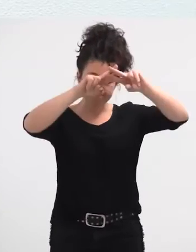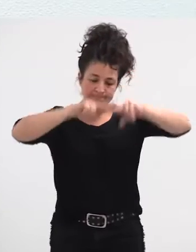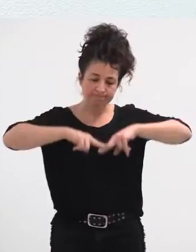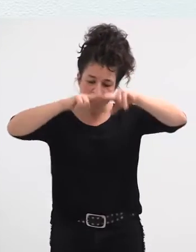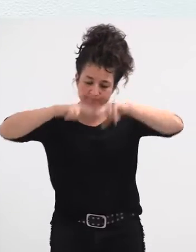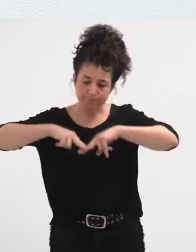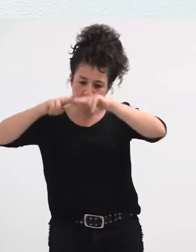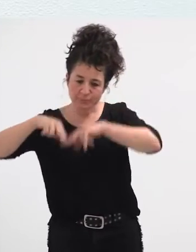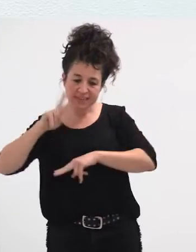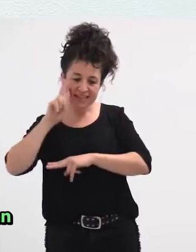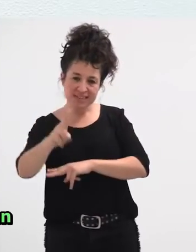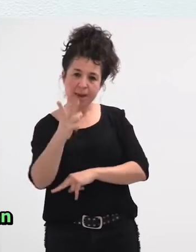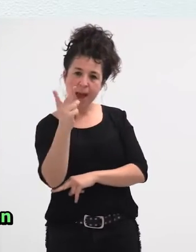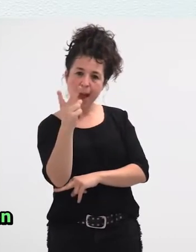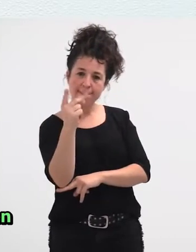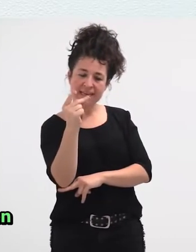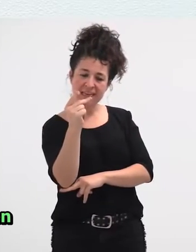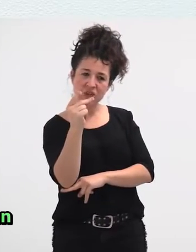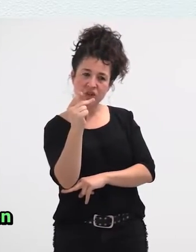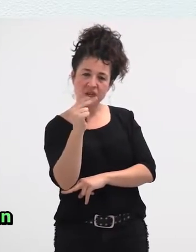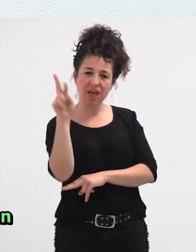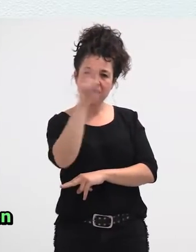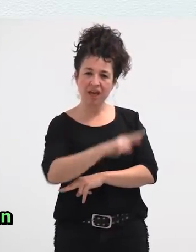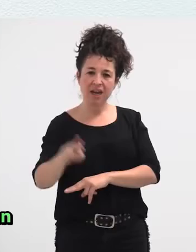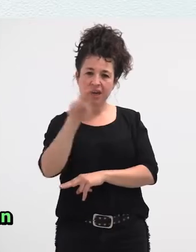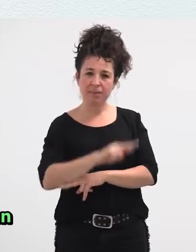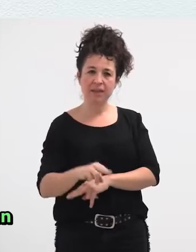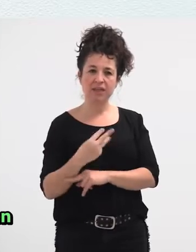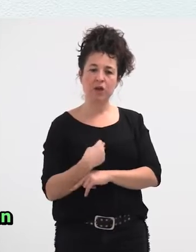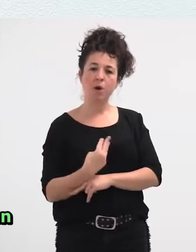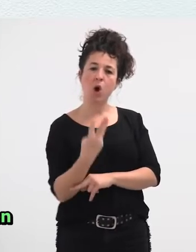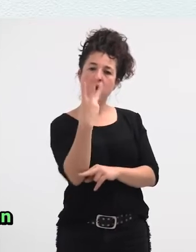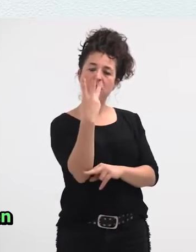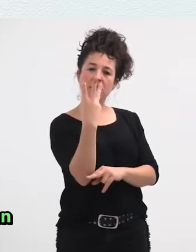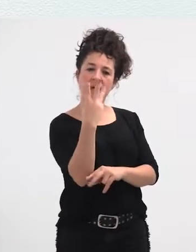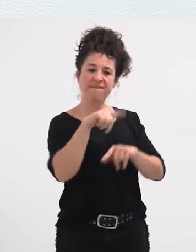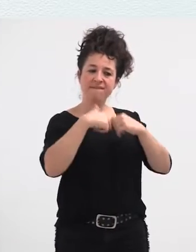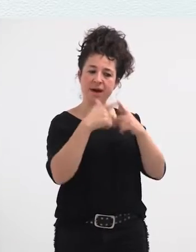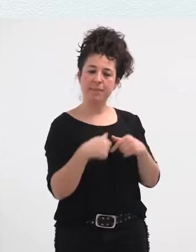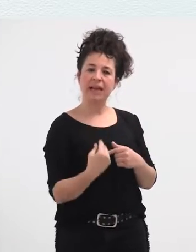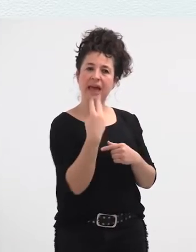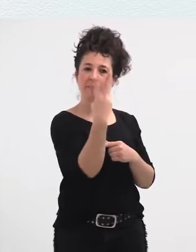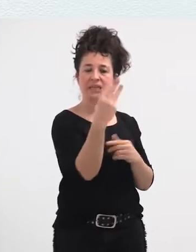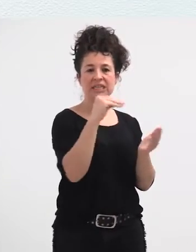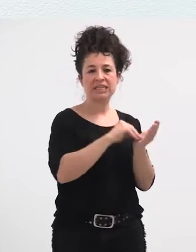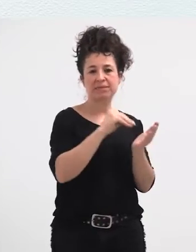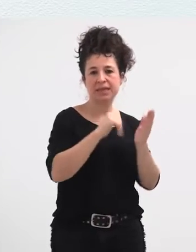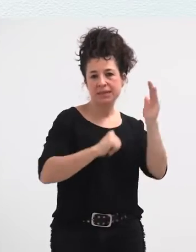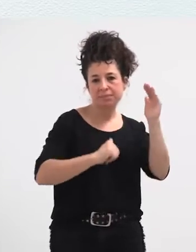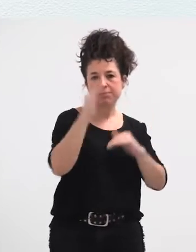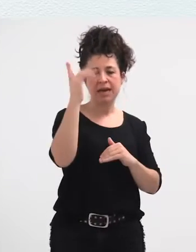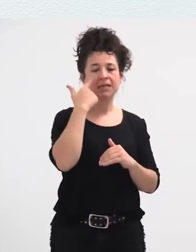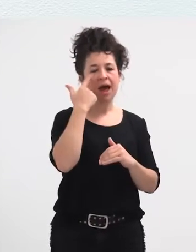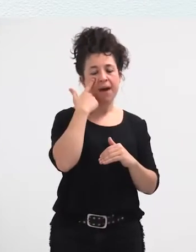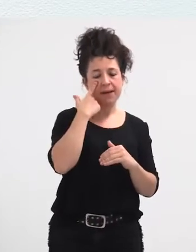errepikatzen zirela irualdiz, baina gehiago ateratiren familiatako neskak, ez? familioiek